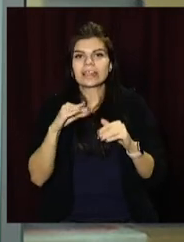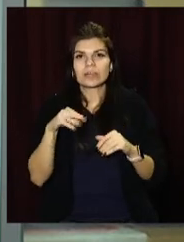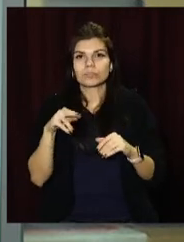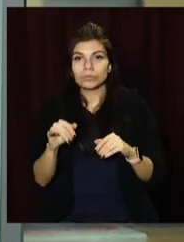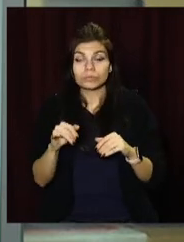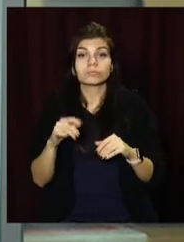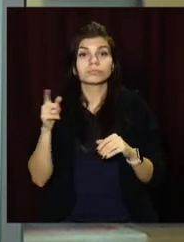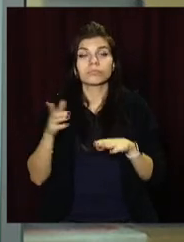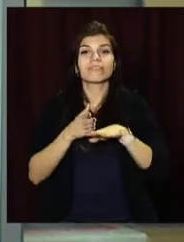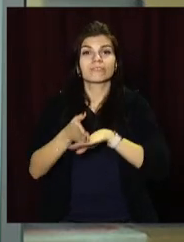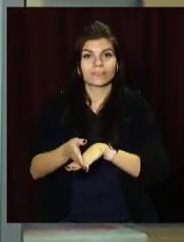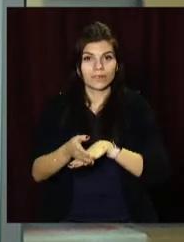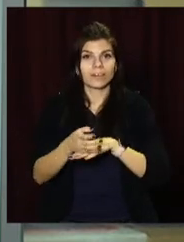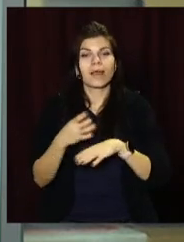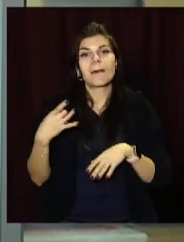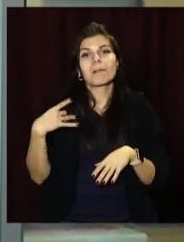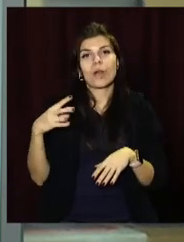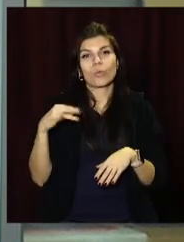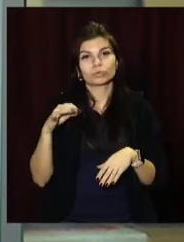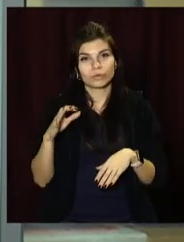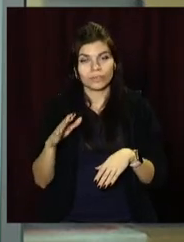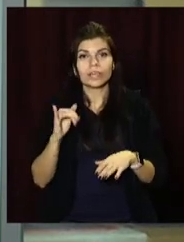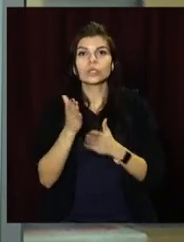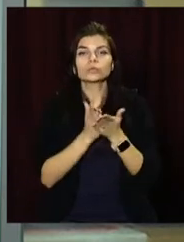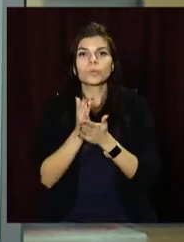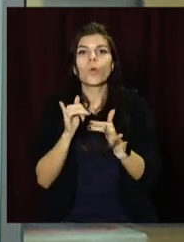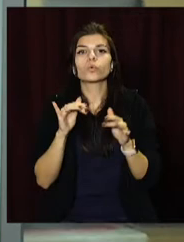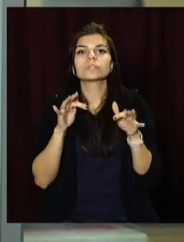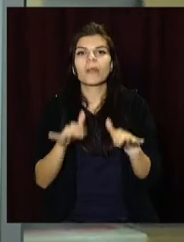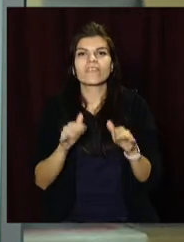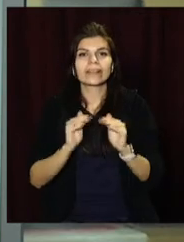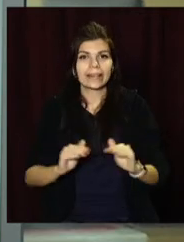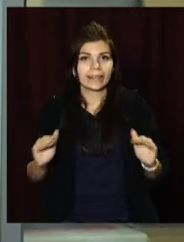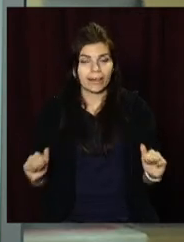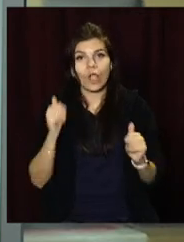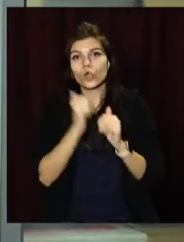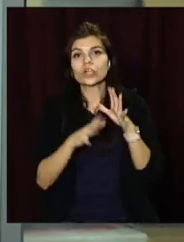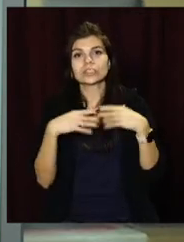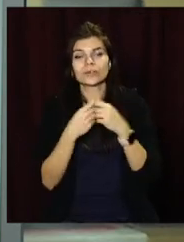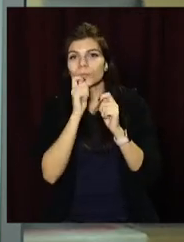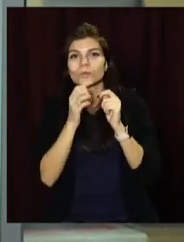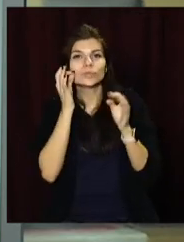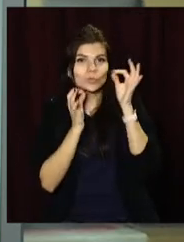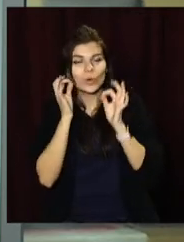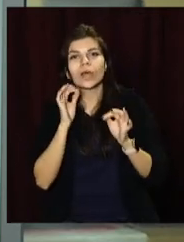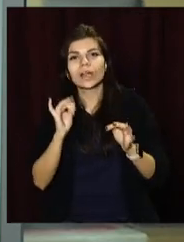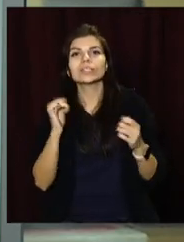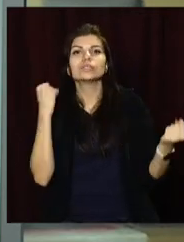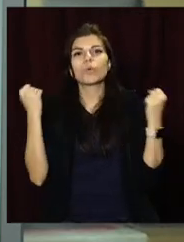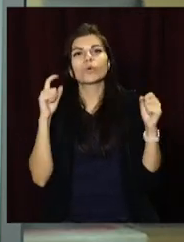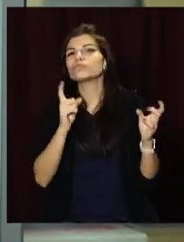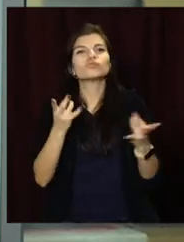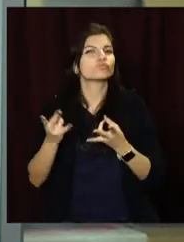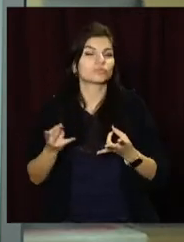завітали очільник міста Андрій Білоусов та служба у справах дітей міськради. Кожній родині подарували солодощі та спортивний інвентар.